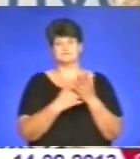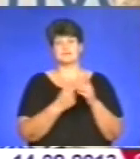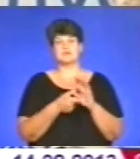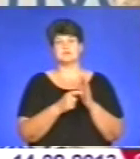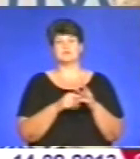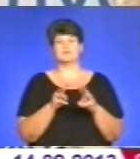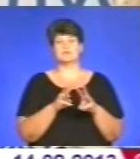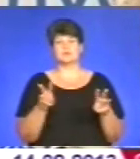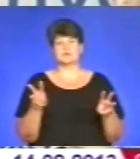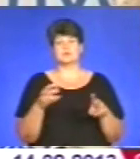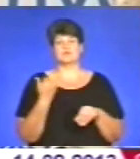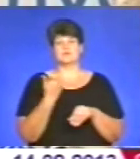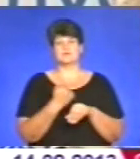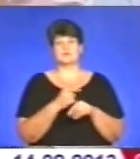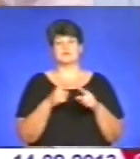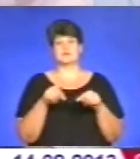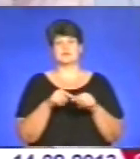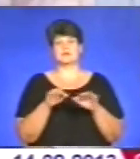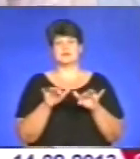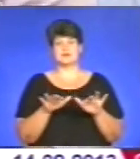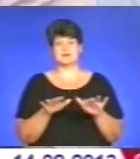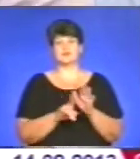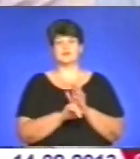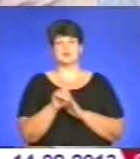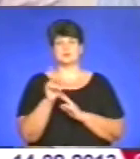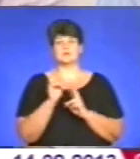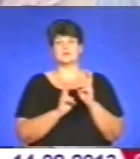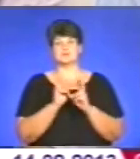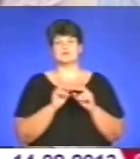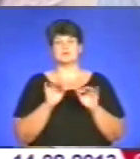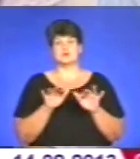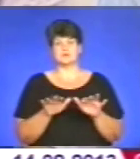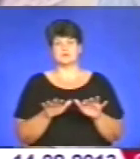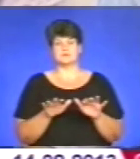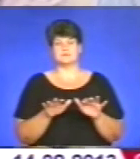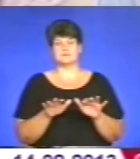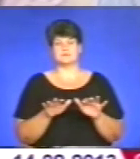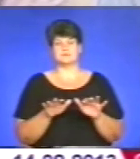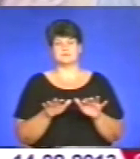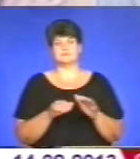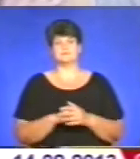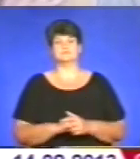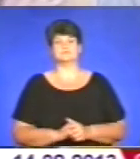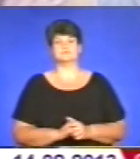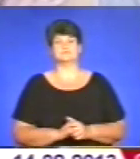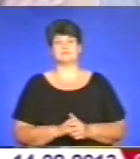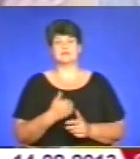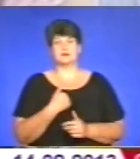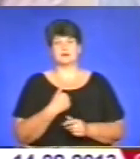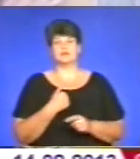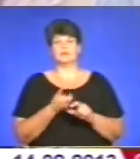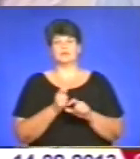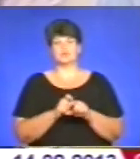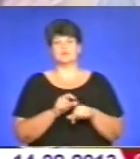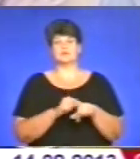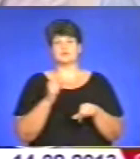міністрів і в приоритетних видах діяльності. На початку підприємницької діяльності я дуже відчутно